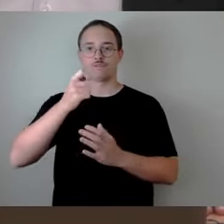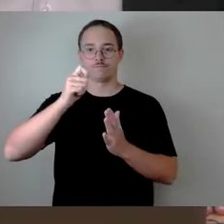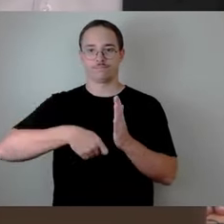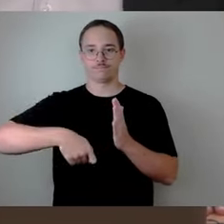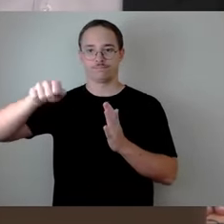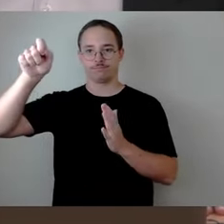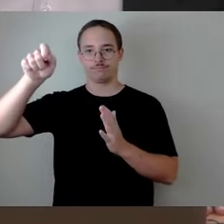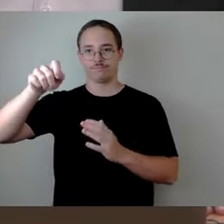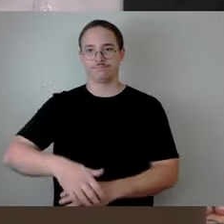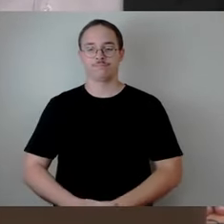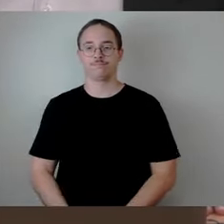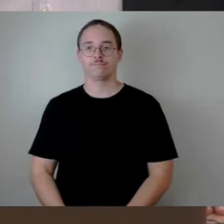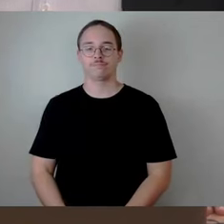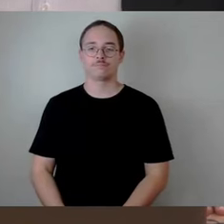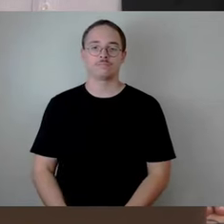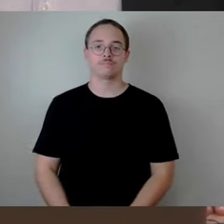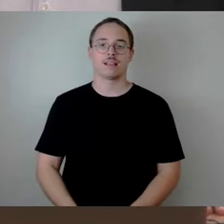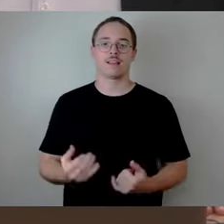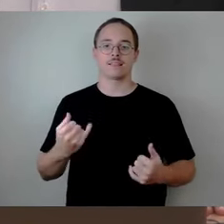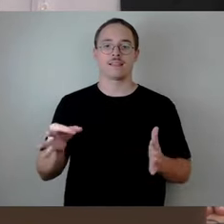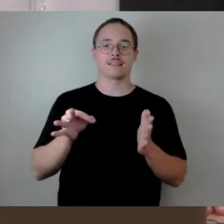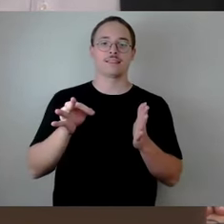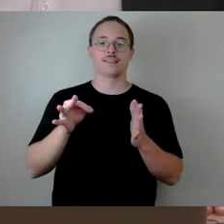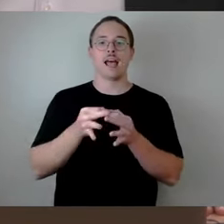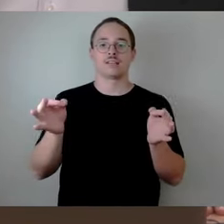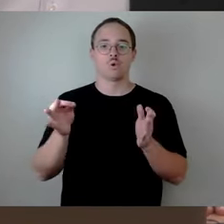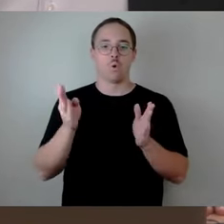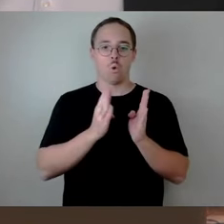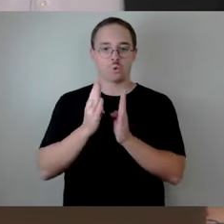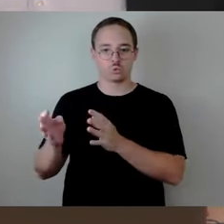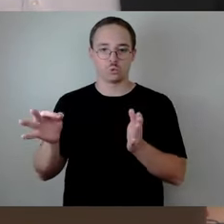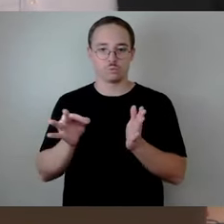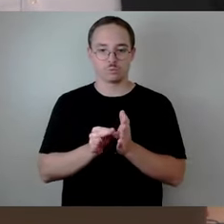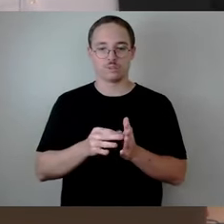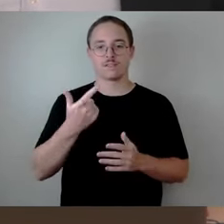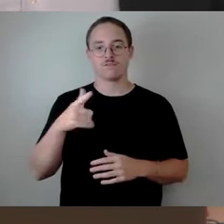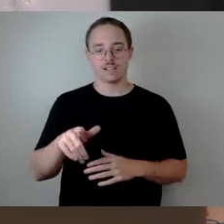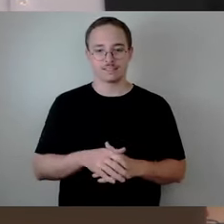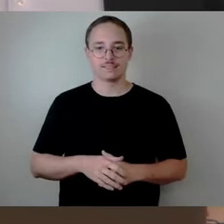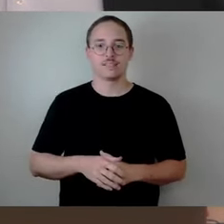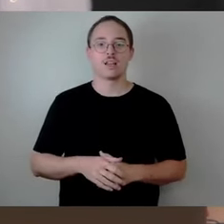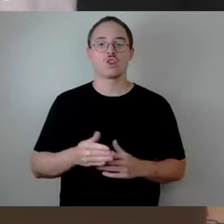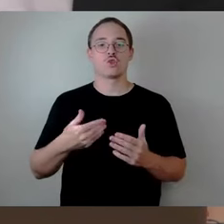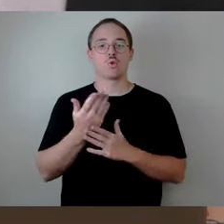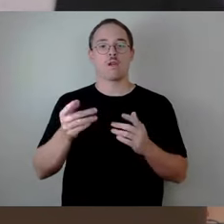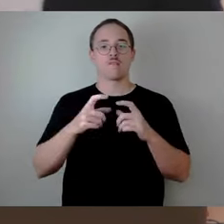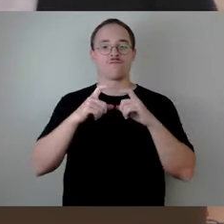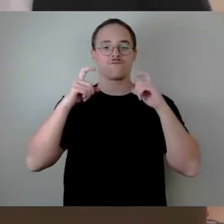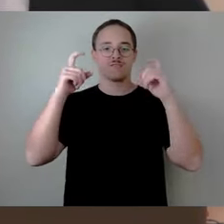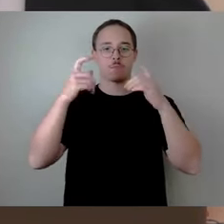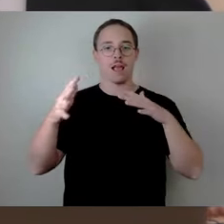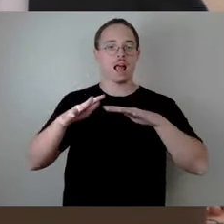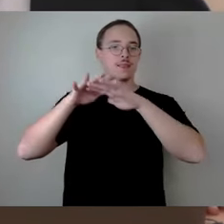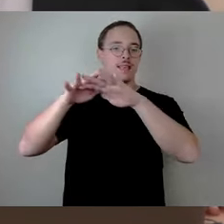Tagesordnungspunkt 20, neue Führmanns-Siedlung Dresdner Norden, gute Integration in Stadtteil- und Verkehrsnetze